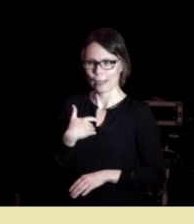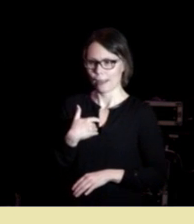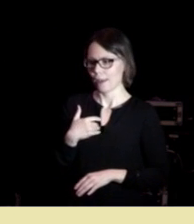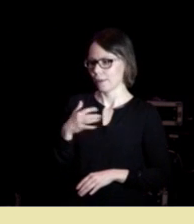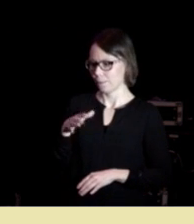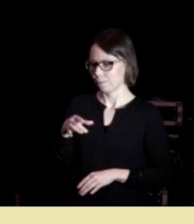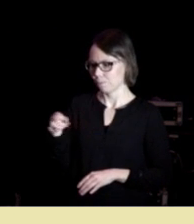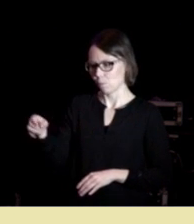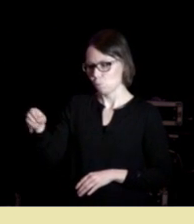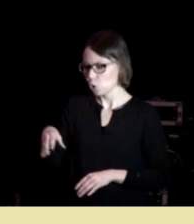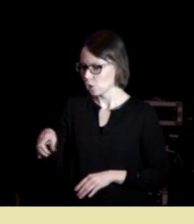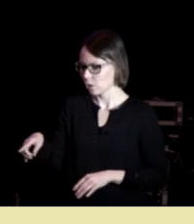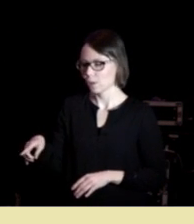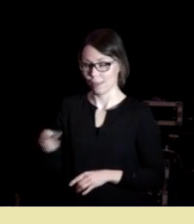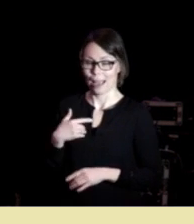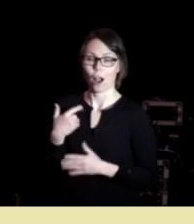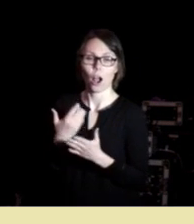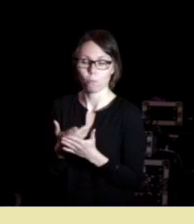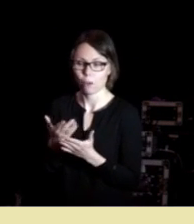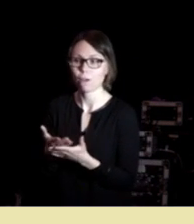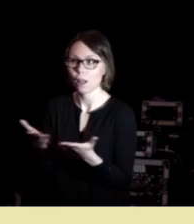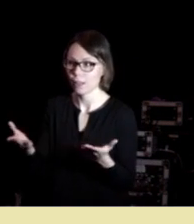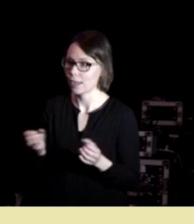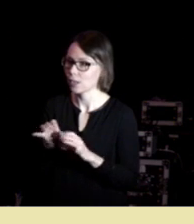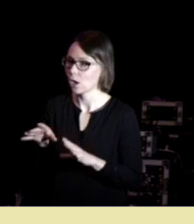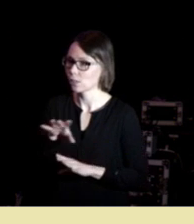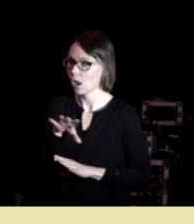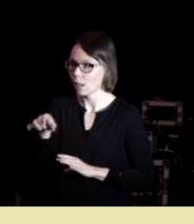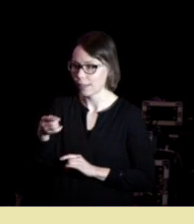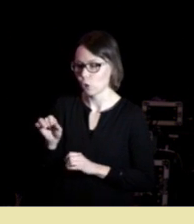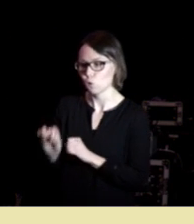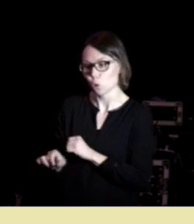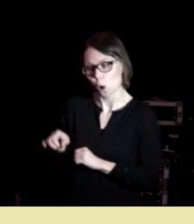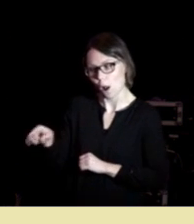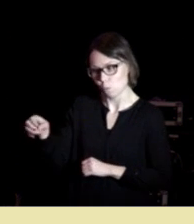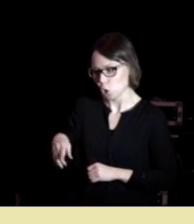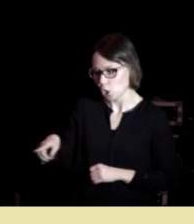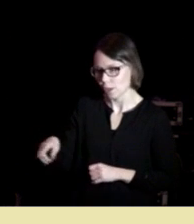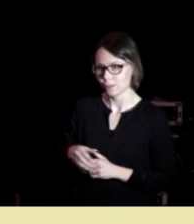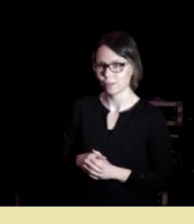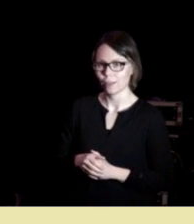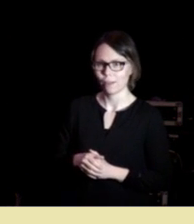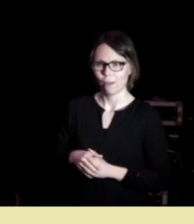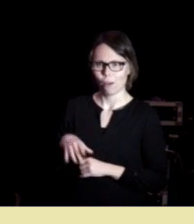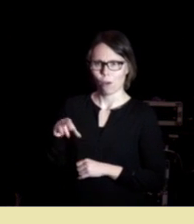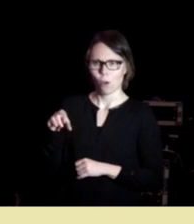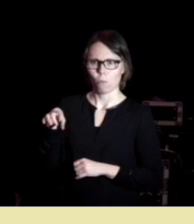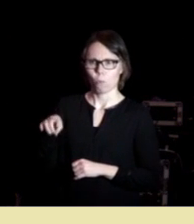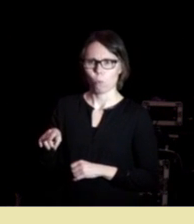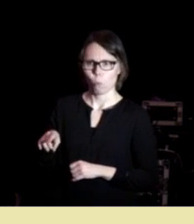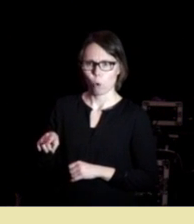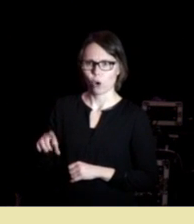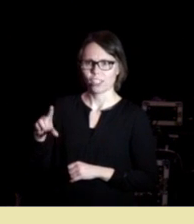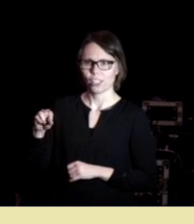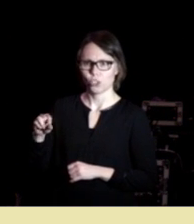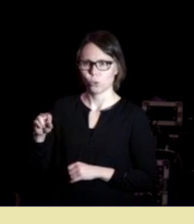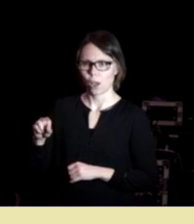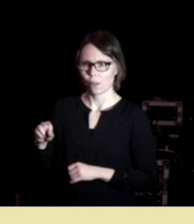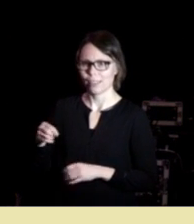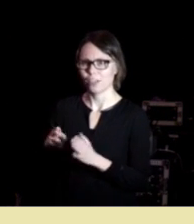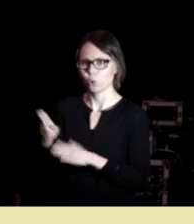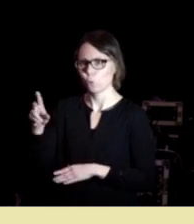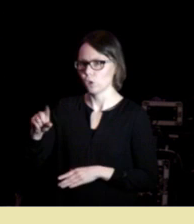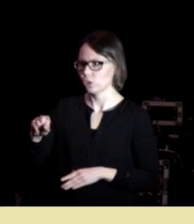en by, som jeg anbefaler klart alle dere å holde dere unna. Port Sudan i Nordsudan. Det